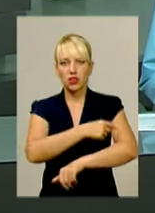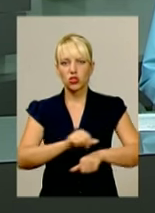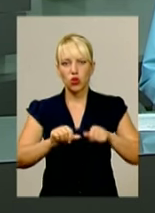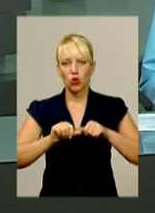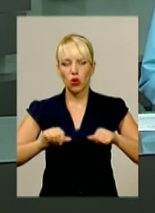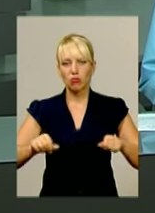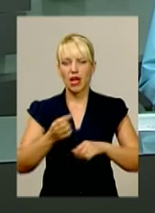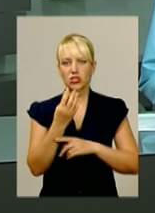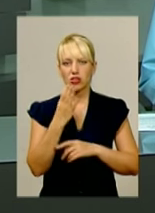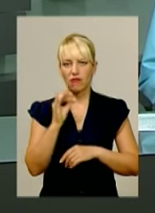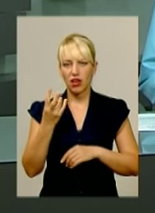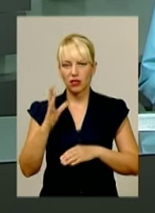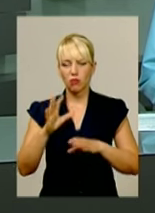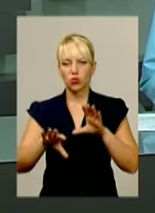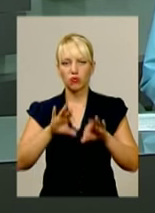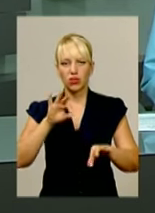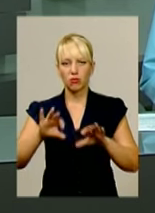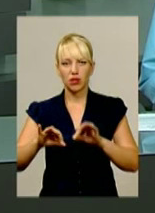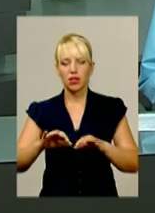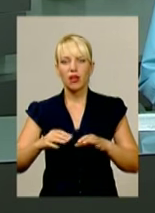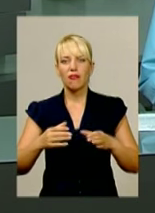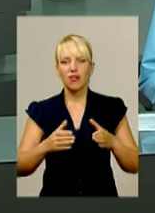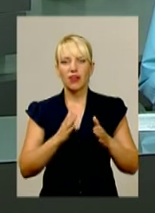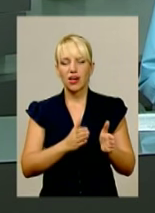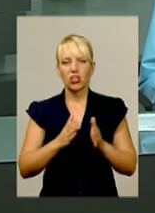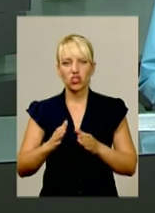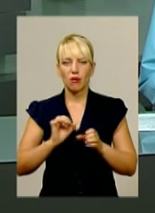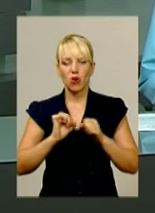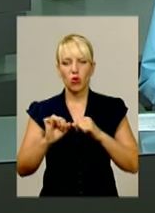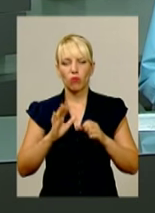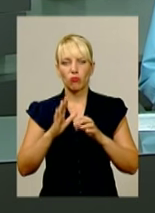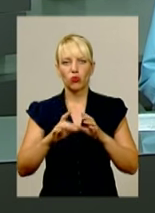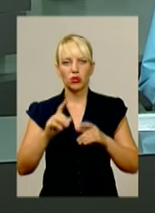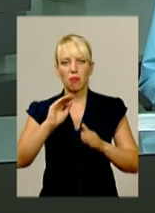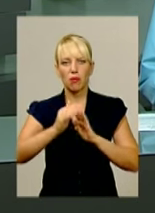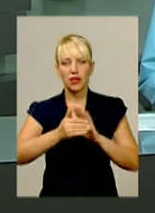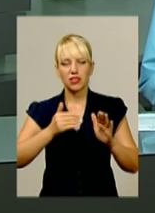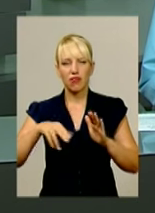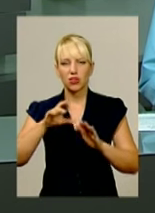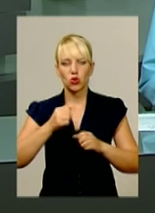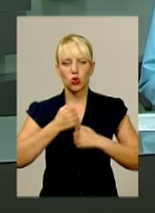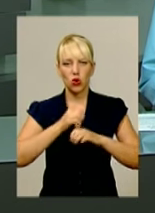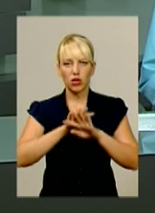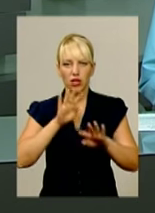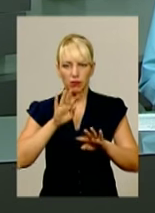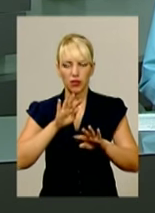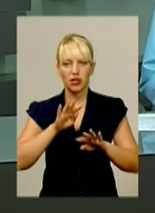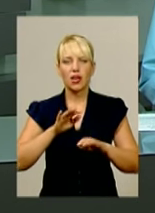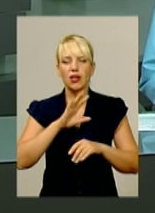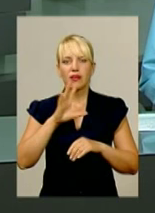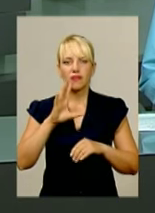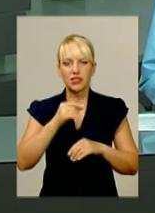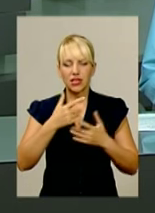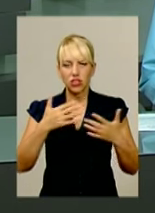13-го – попередній відбір в режимні команди. Строковиків призиватимуть до лав Збройних сил, Національної гвардії, інших